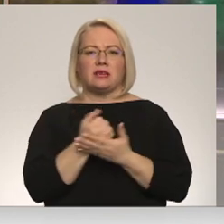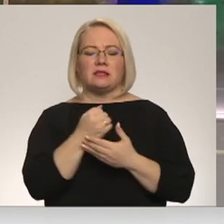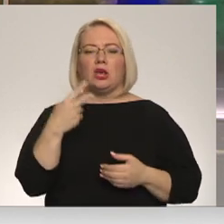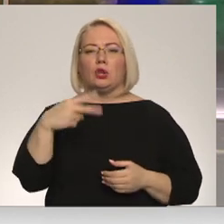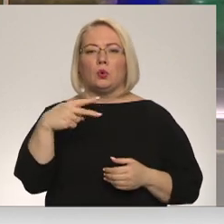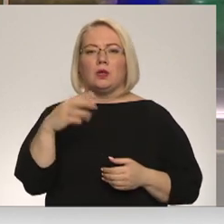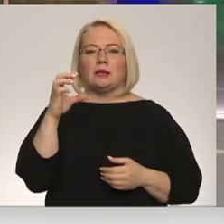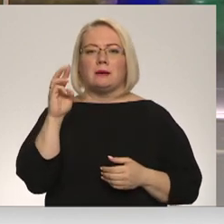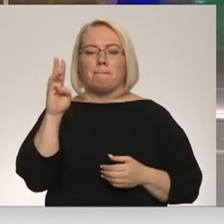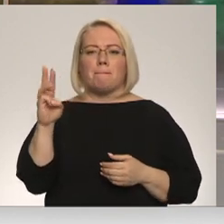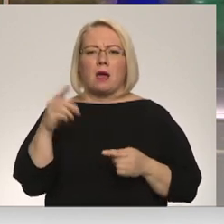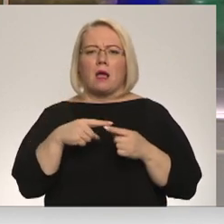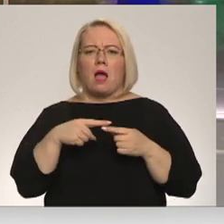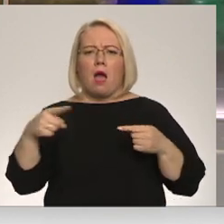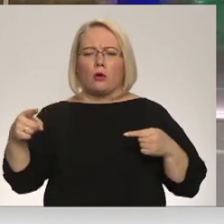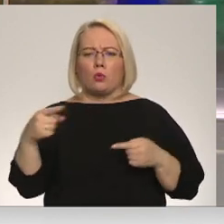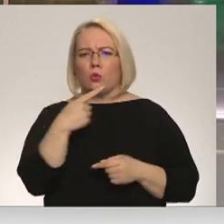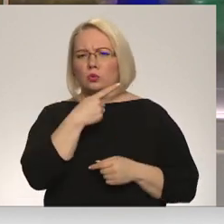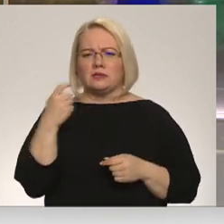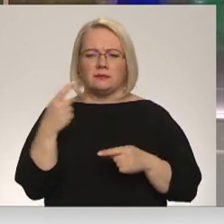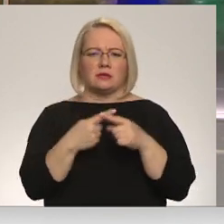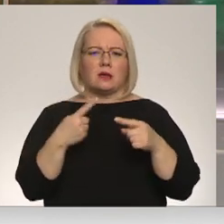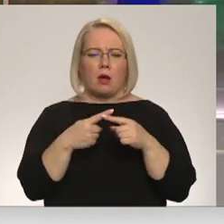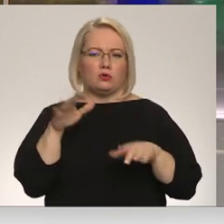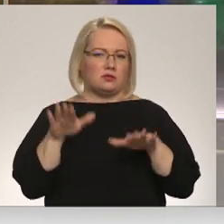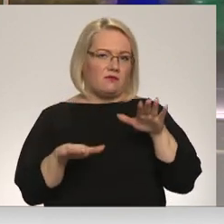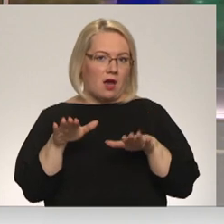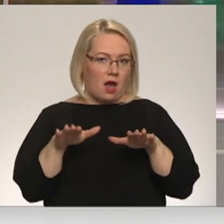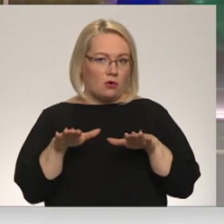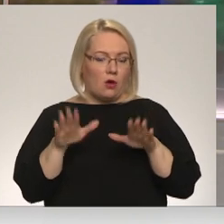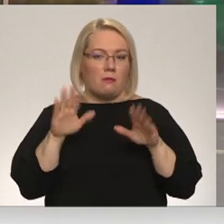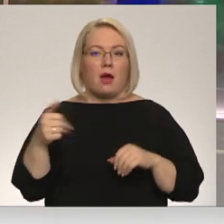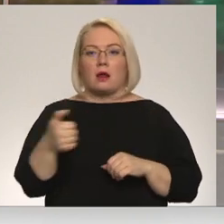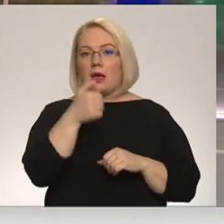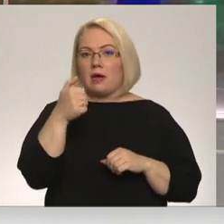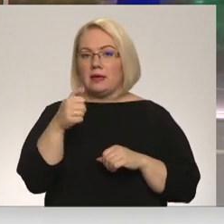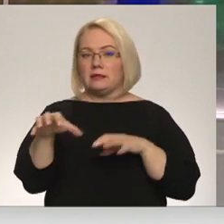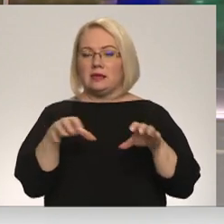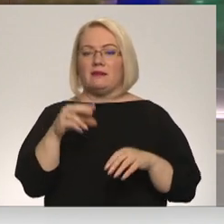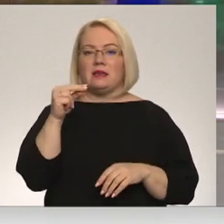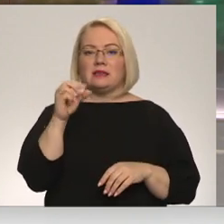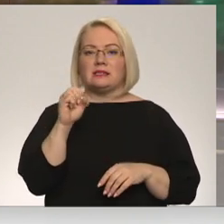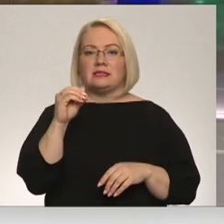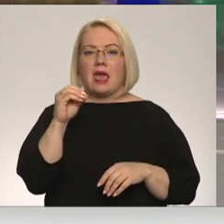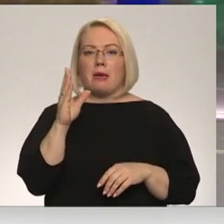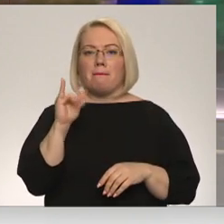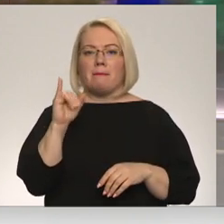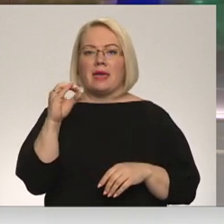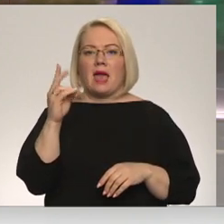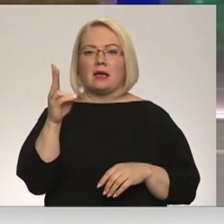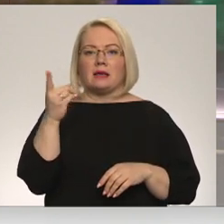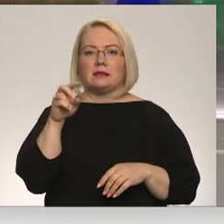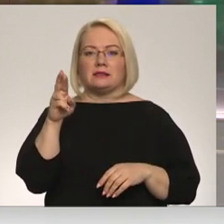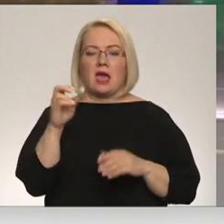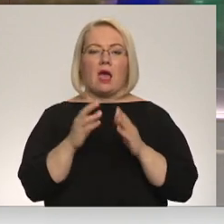centimetru garumu un 100 gramu svaru. Par gada dzīvnieku zebieksti un gada putnu un augus.